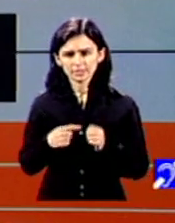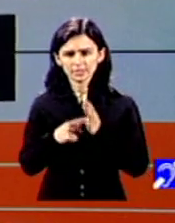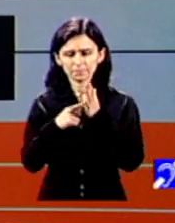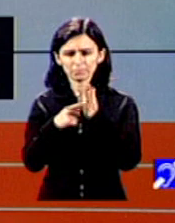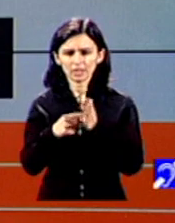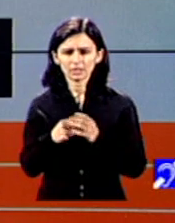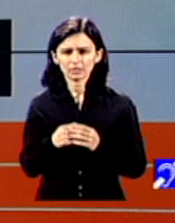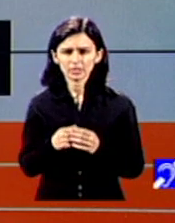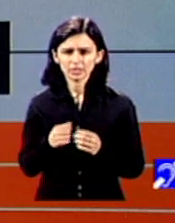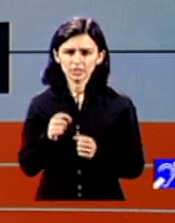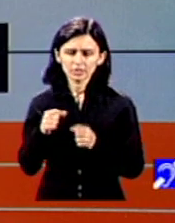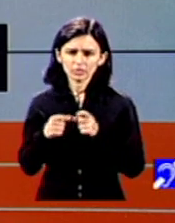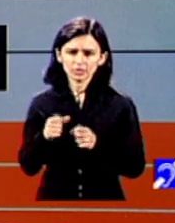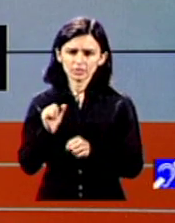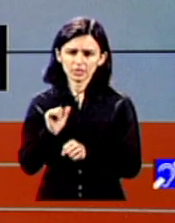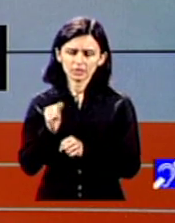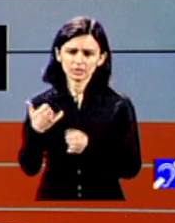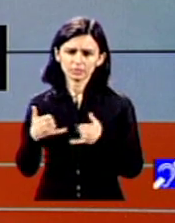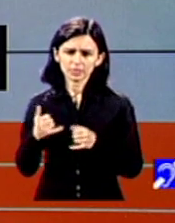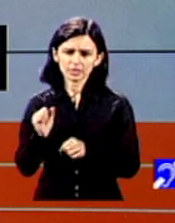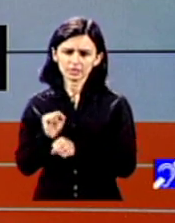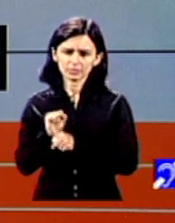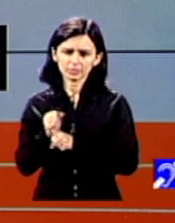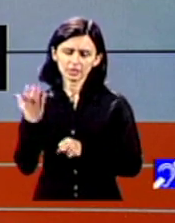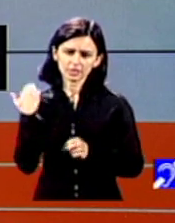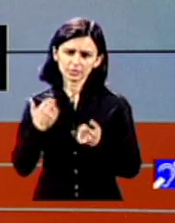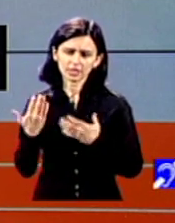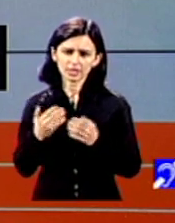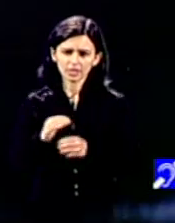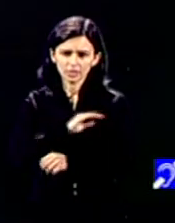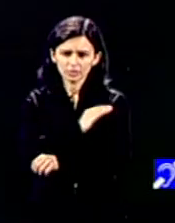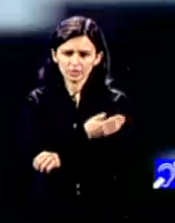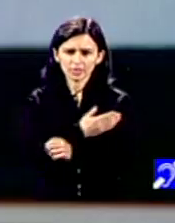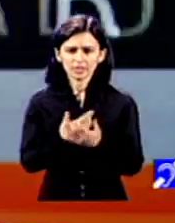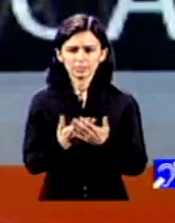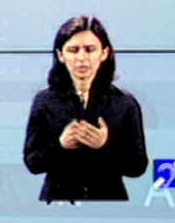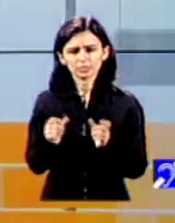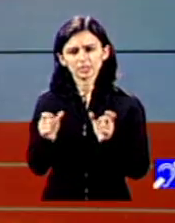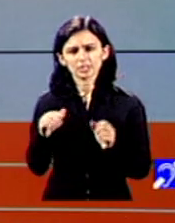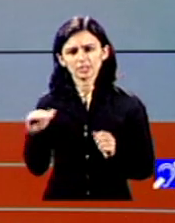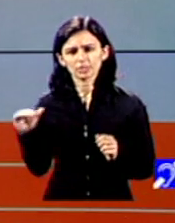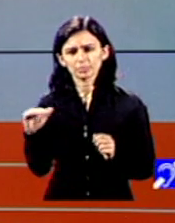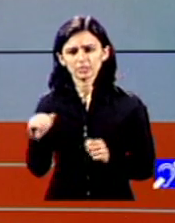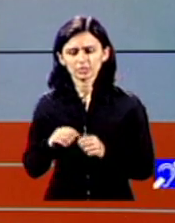Autoritatea Națională pentru Protecția Copilului și Adopție semnalează prezența unor fonduri care ar putea să fie